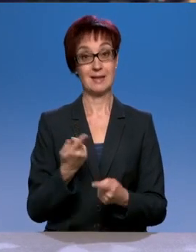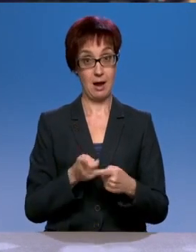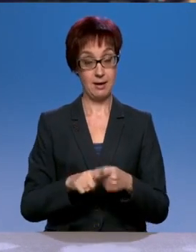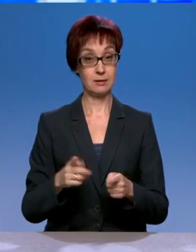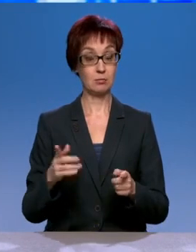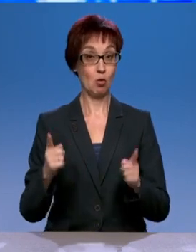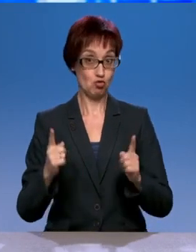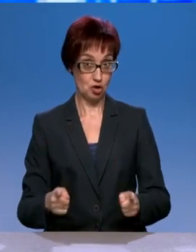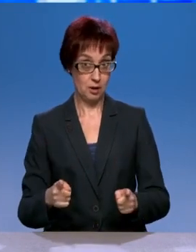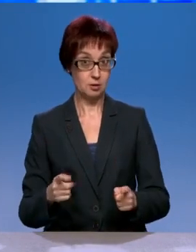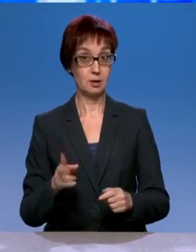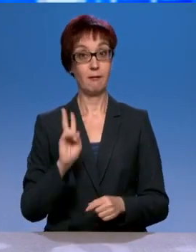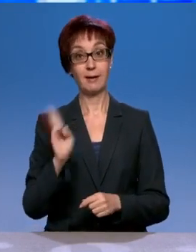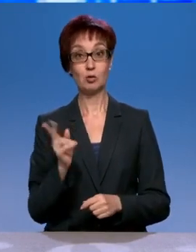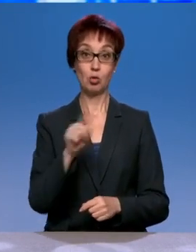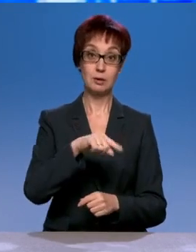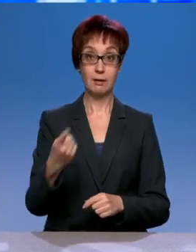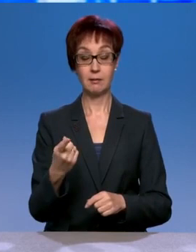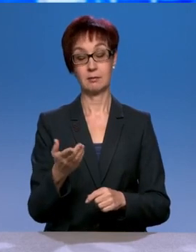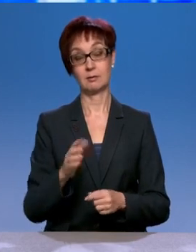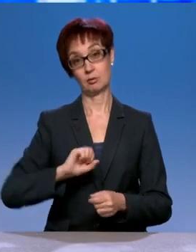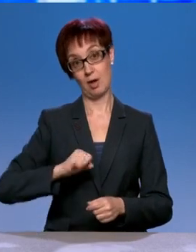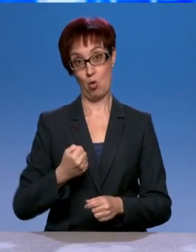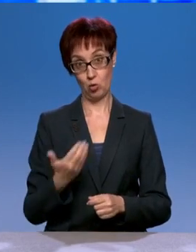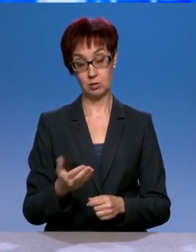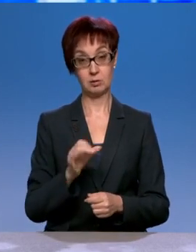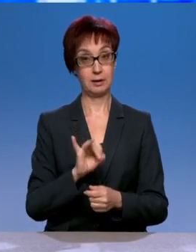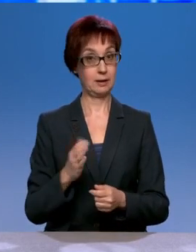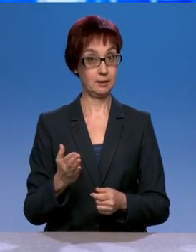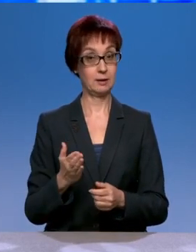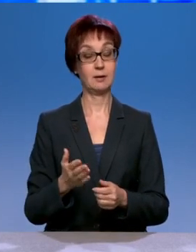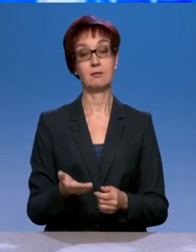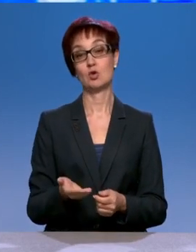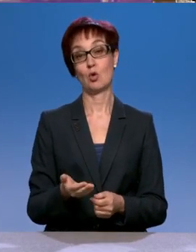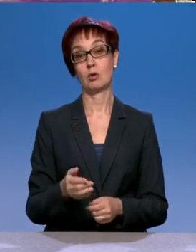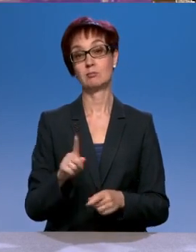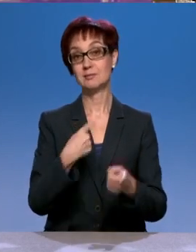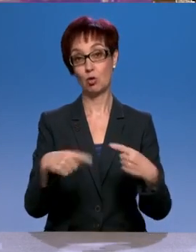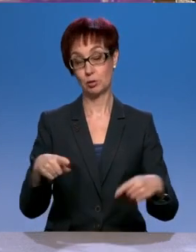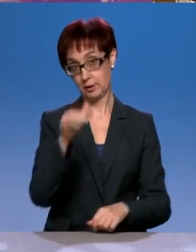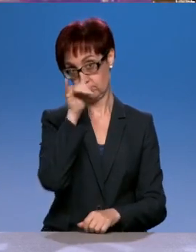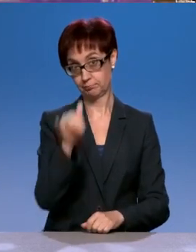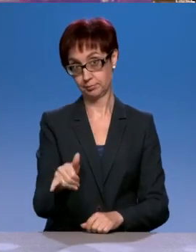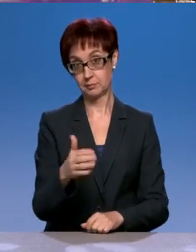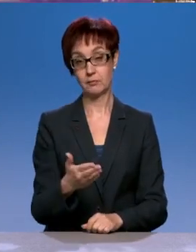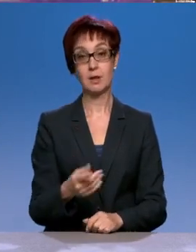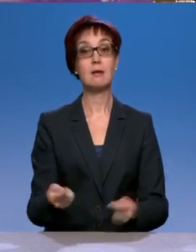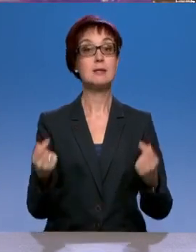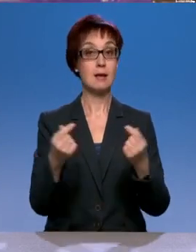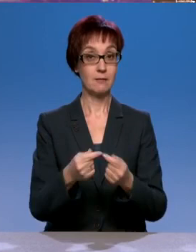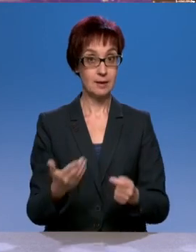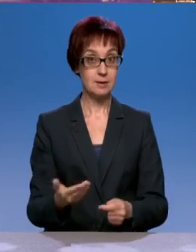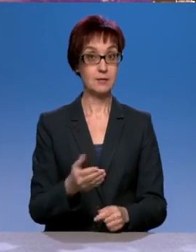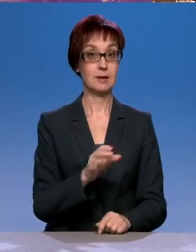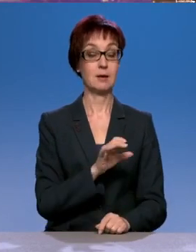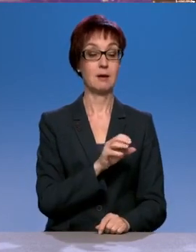друг большой, и вот дальше мы хода этому не даем. И, соответственно, как бы вот этот вот до... Из пункта А в